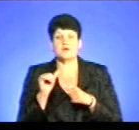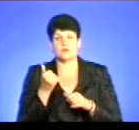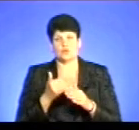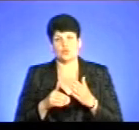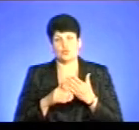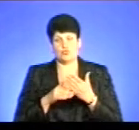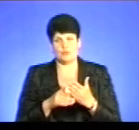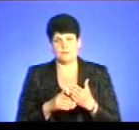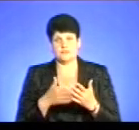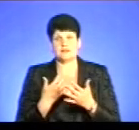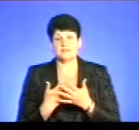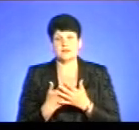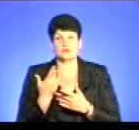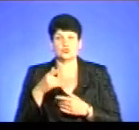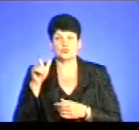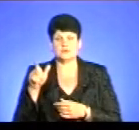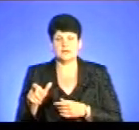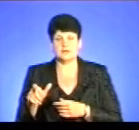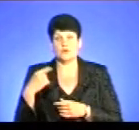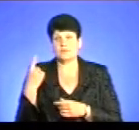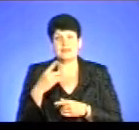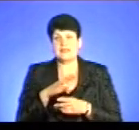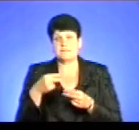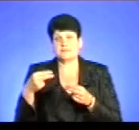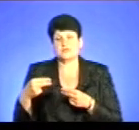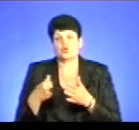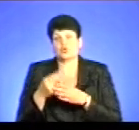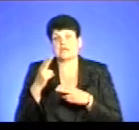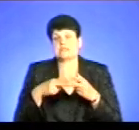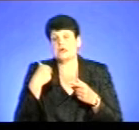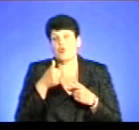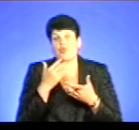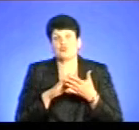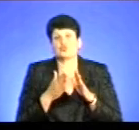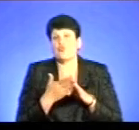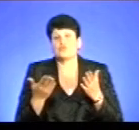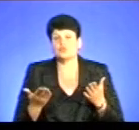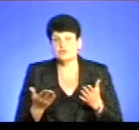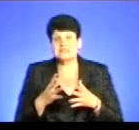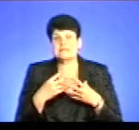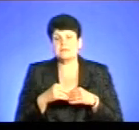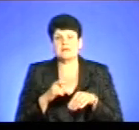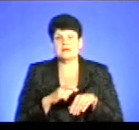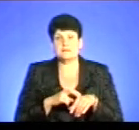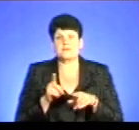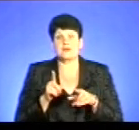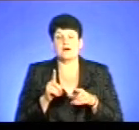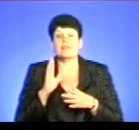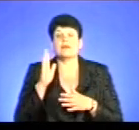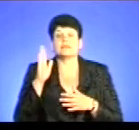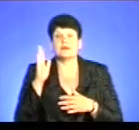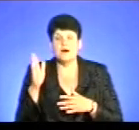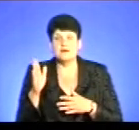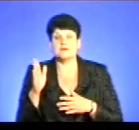Якщо, припустимо, житель краю не підпише до кінця року угоду з сімейним лікарем. І також раніше йшла інформація про те, що надалі,